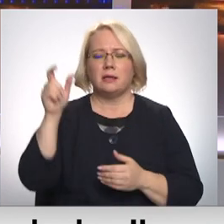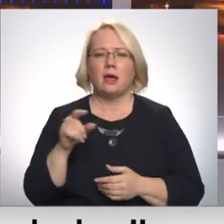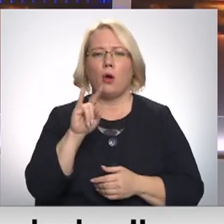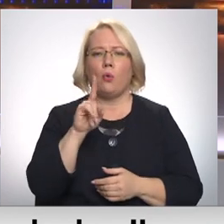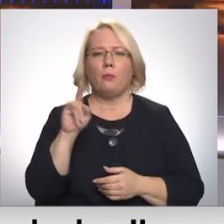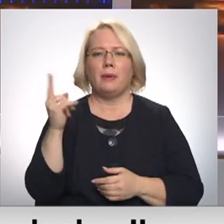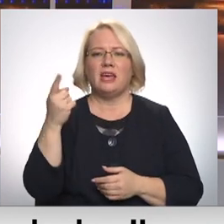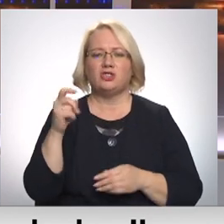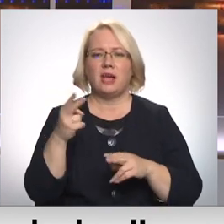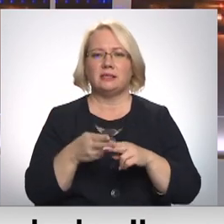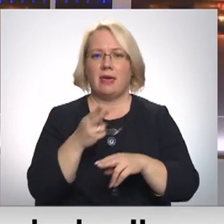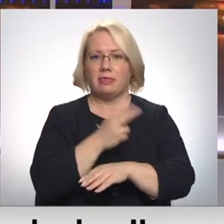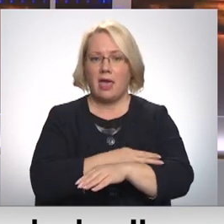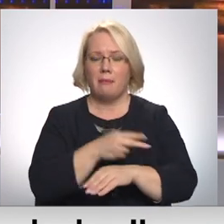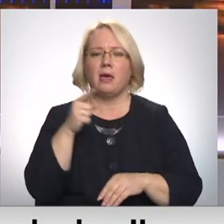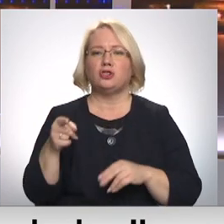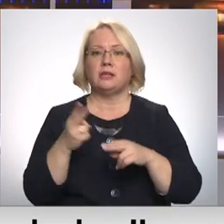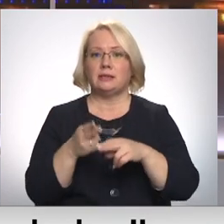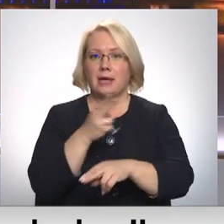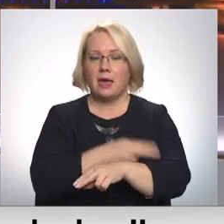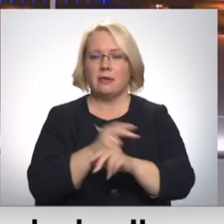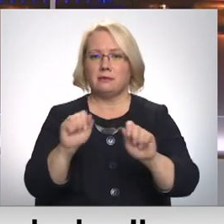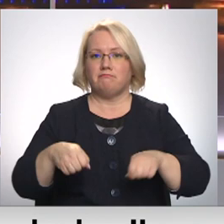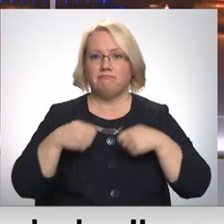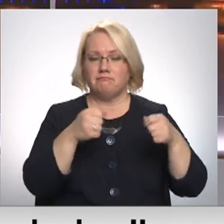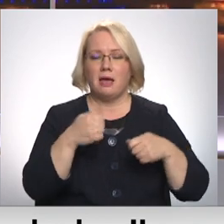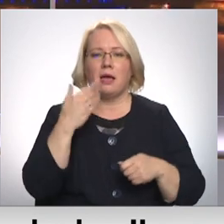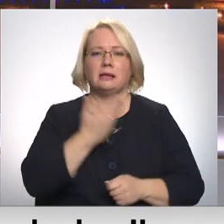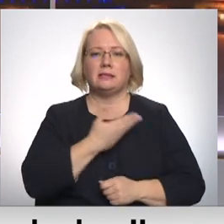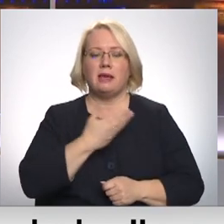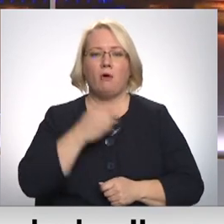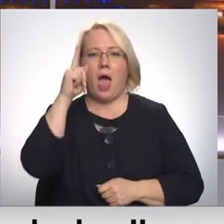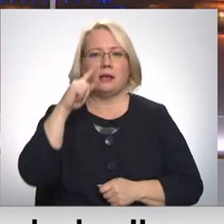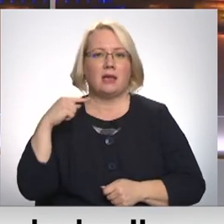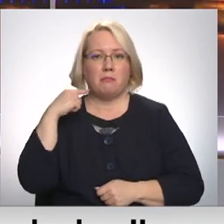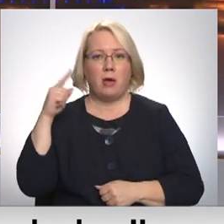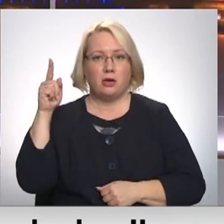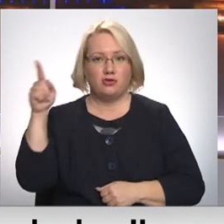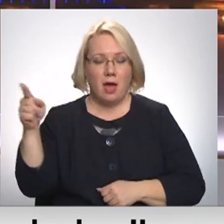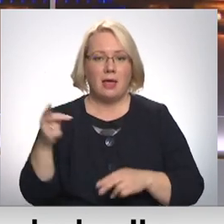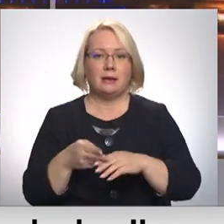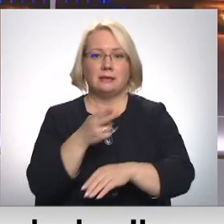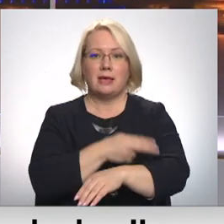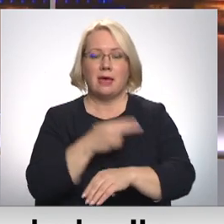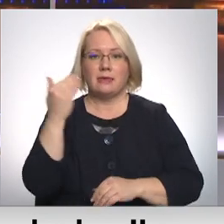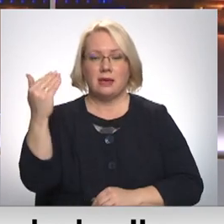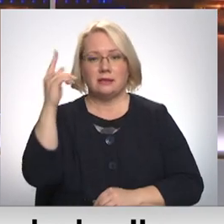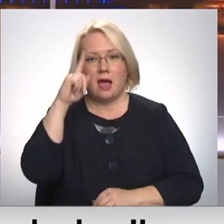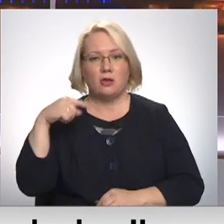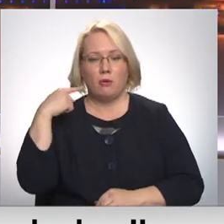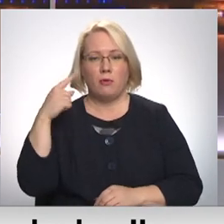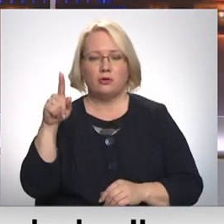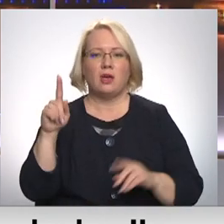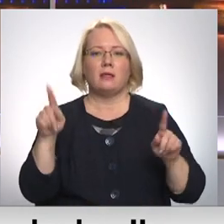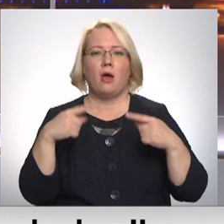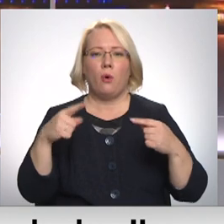upīša zeķēm. Koši rakstainās zeķis, raksnieks valkājas laikā, kad dzīvojas Azerbaidžānā. Zeķis ir Azerbaidžānas nacionāla apģērba